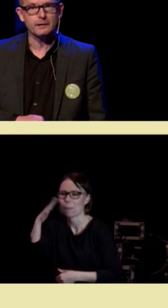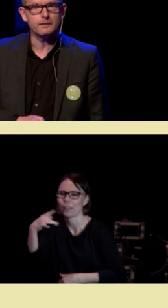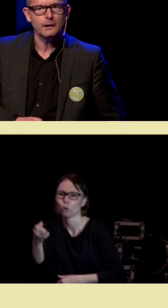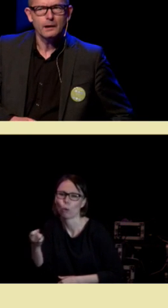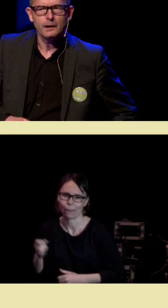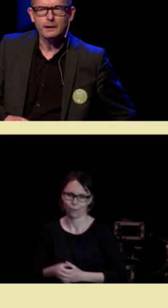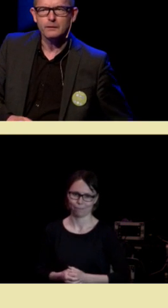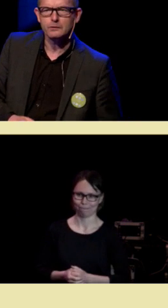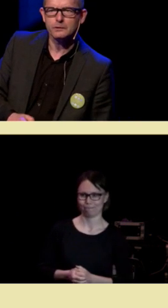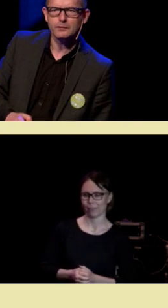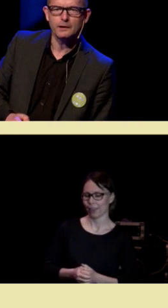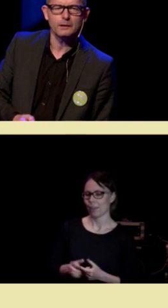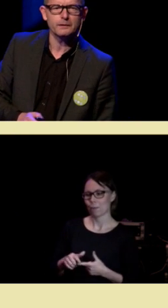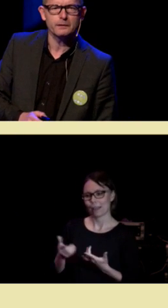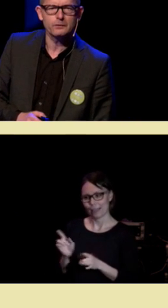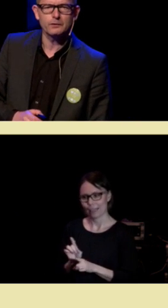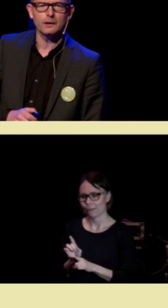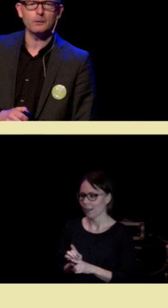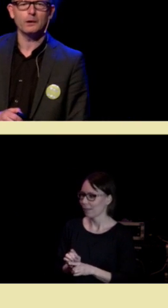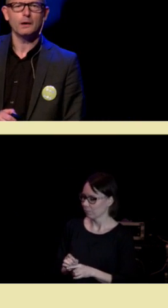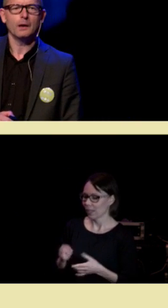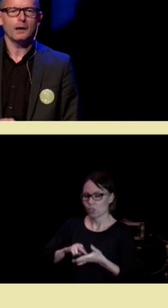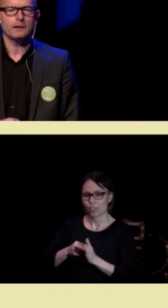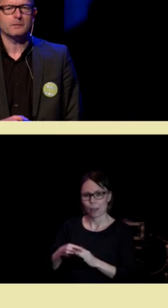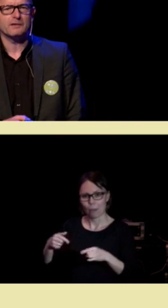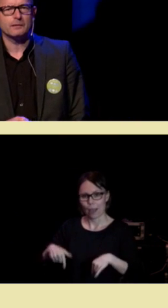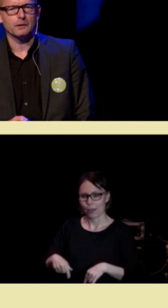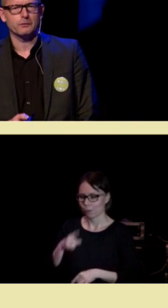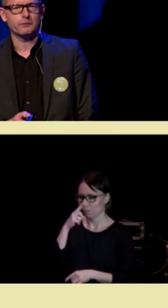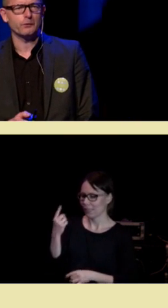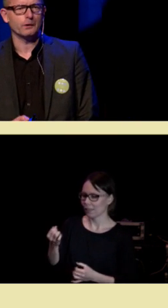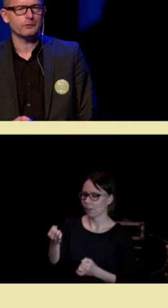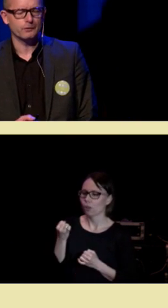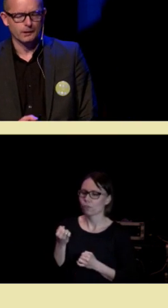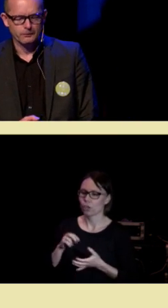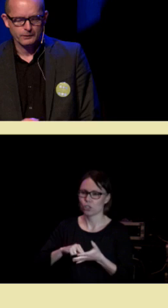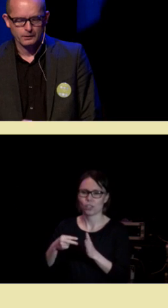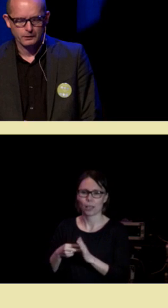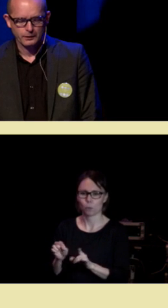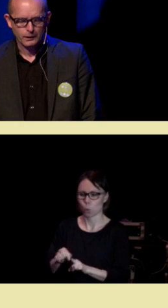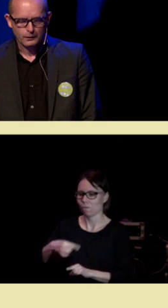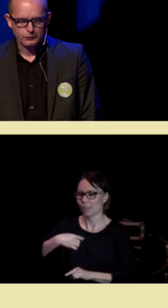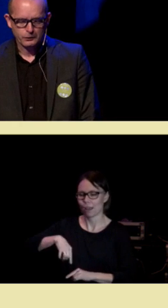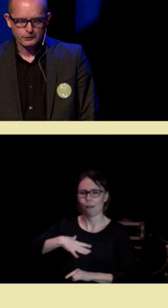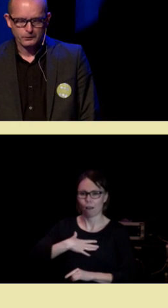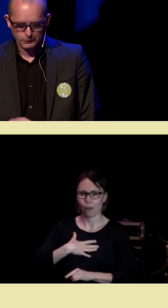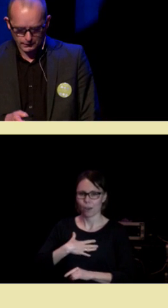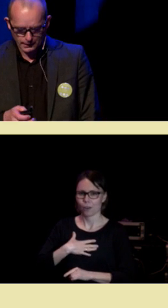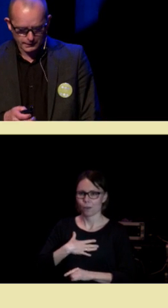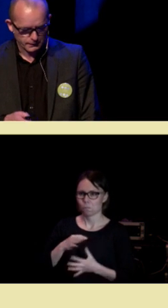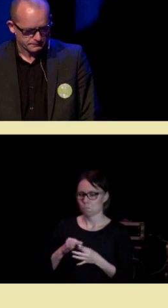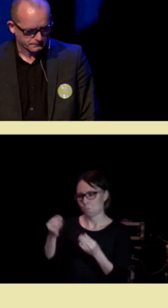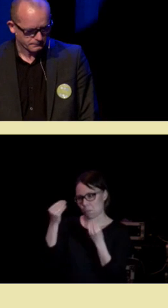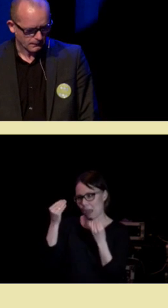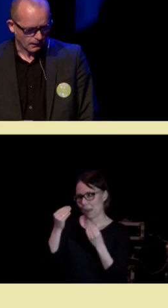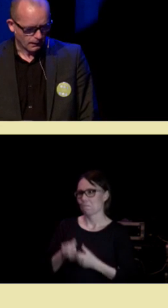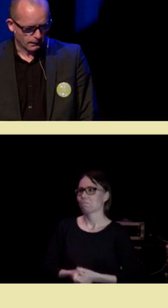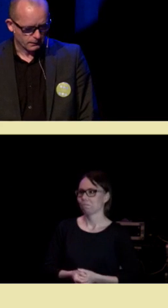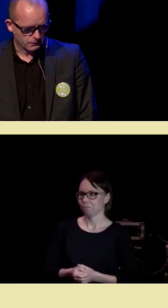Uansett er det hevet over tvil at dette systemet er det mest kraftfulle systemet vi har for å lære.